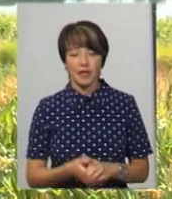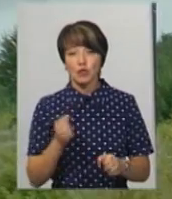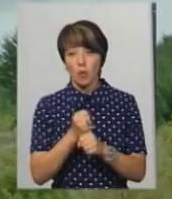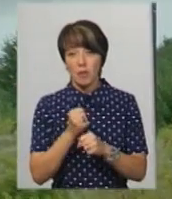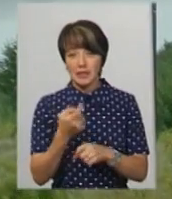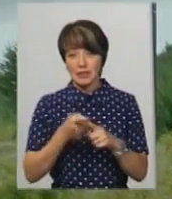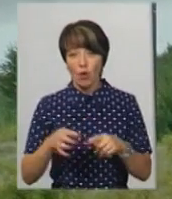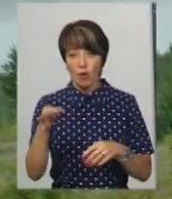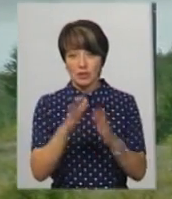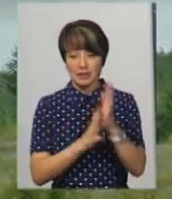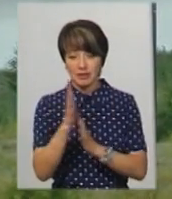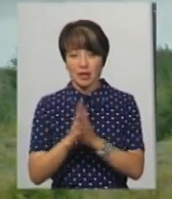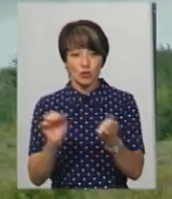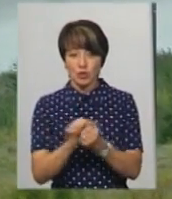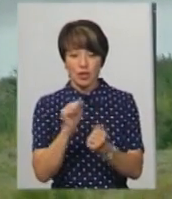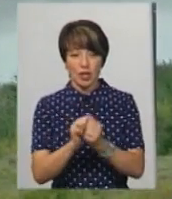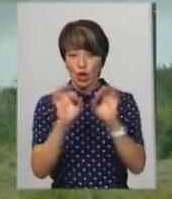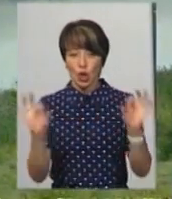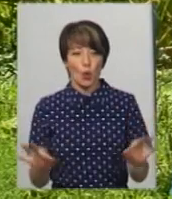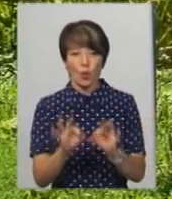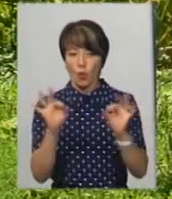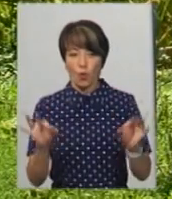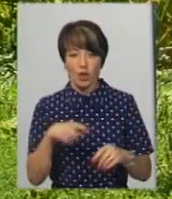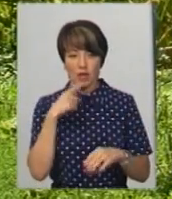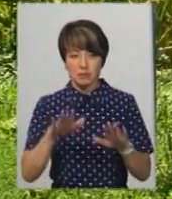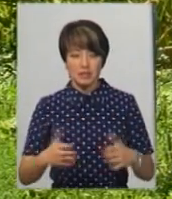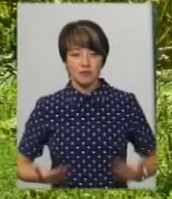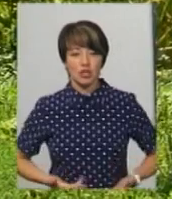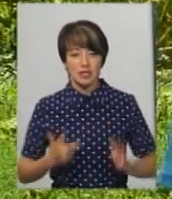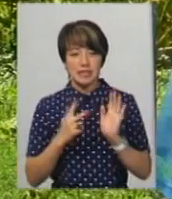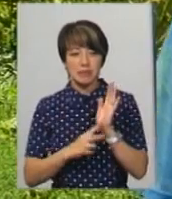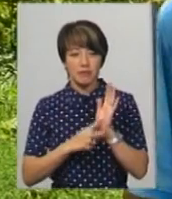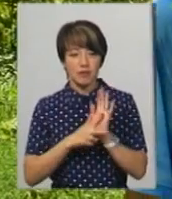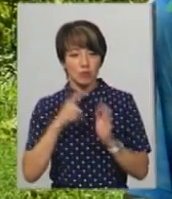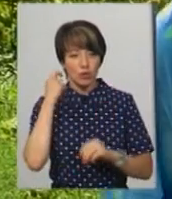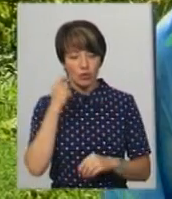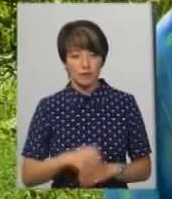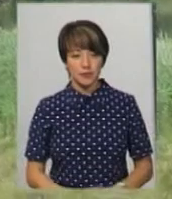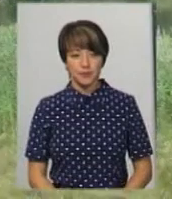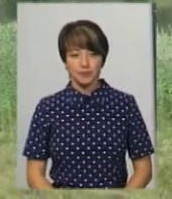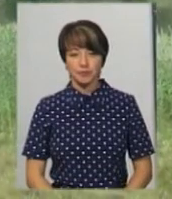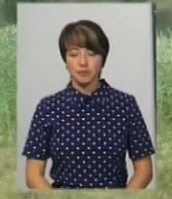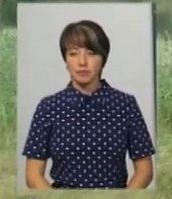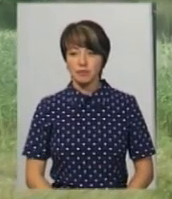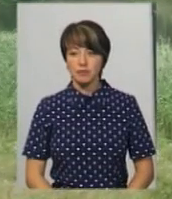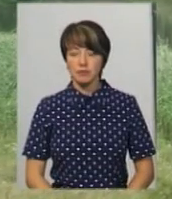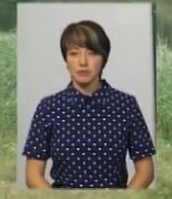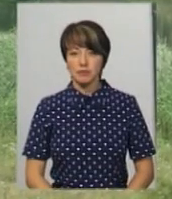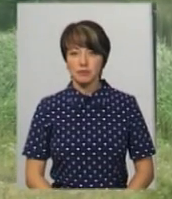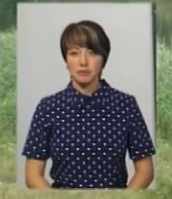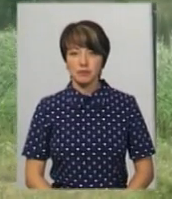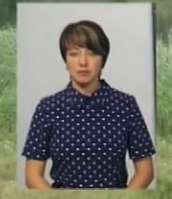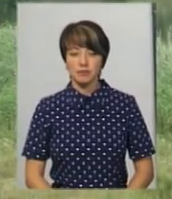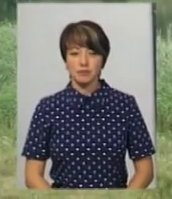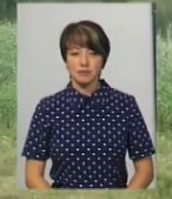і все. Острів нікого не присихає, каже місцева жителька 78-річна Зайнаїда Шеремет. Михайло Жили, Володимир Зайончуковський, новини на Суспільному.